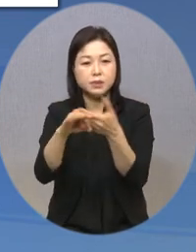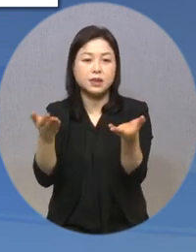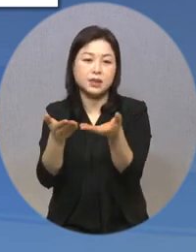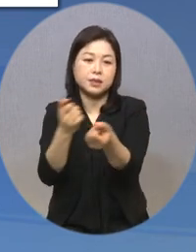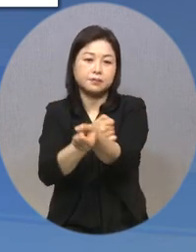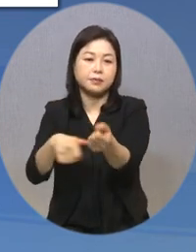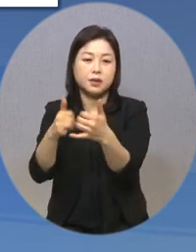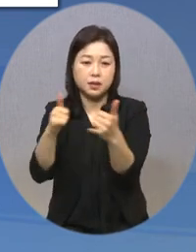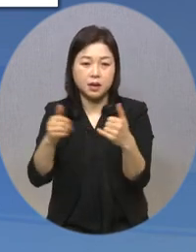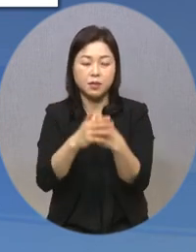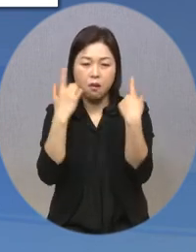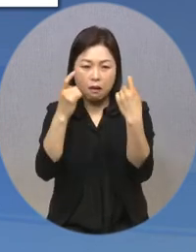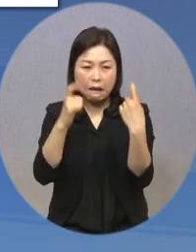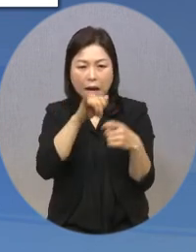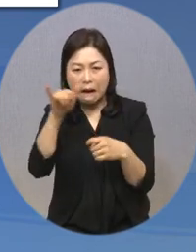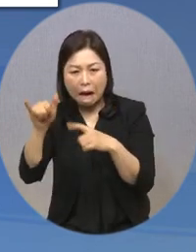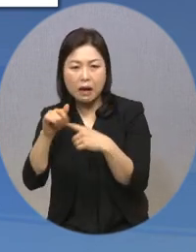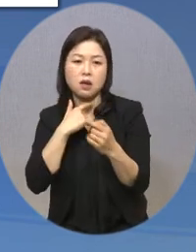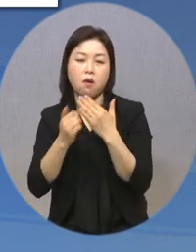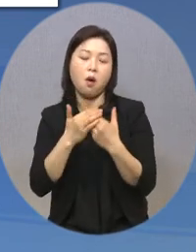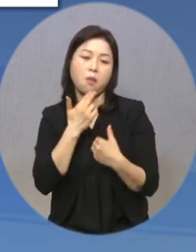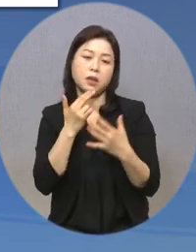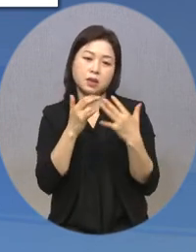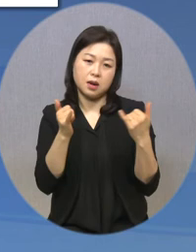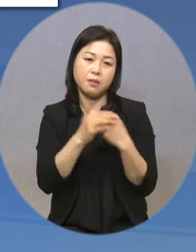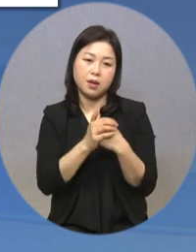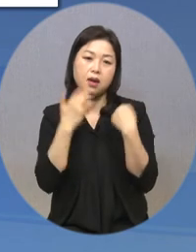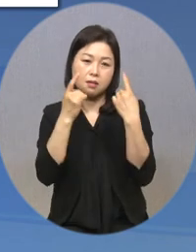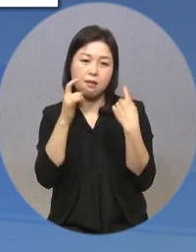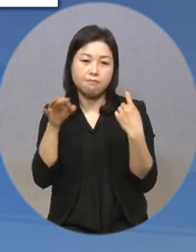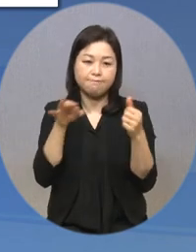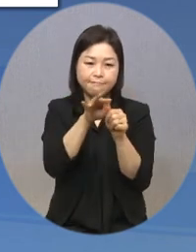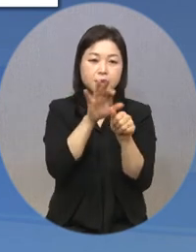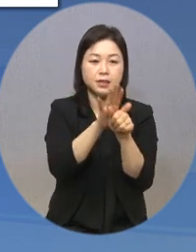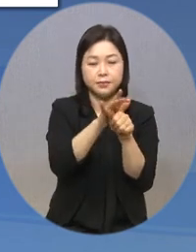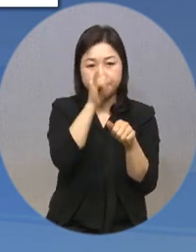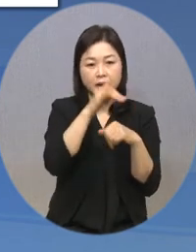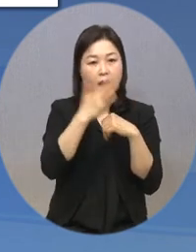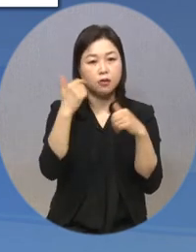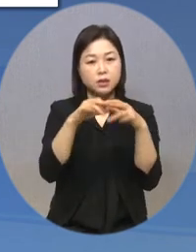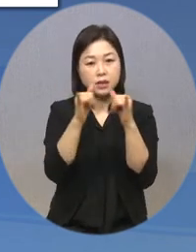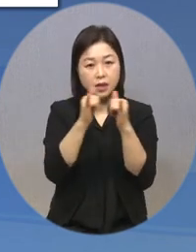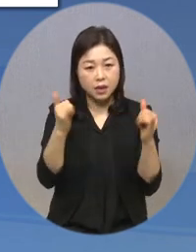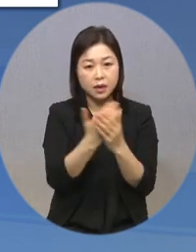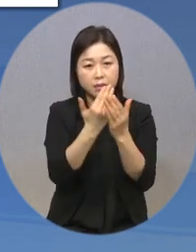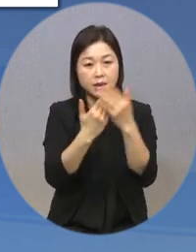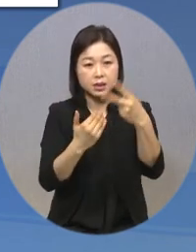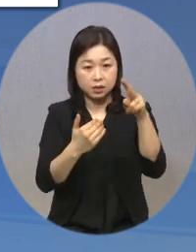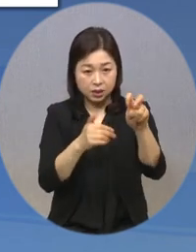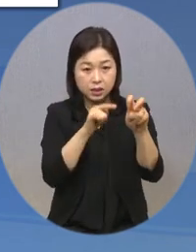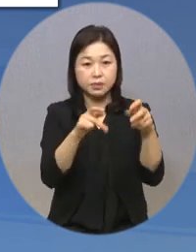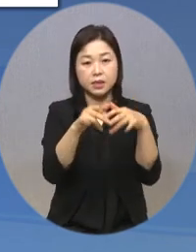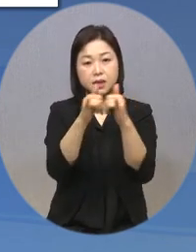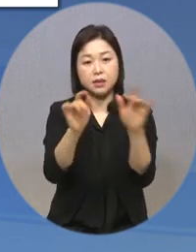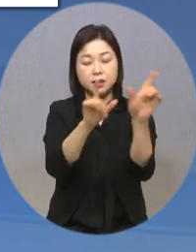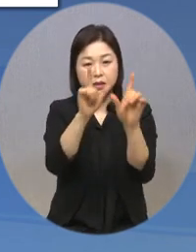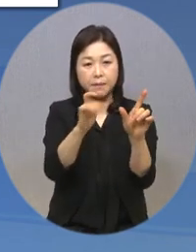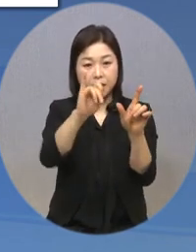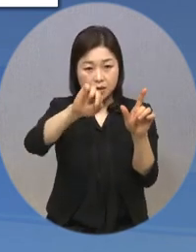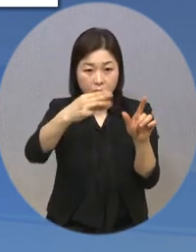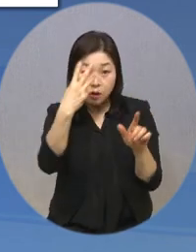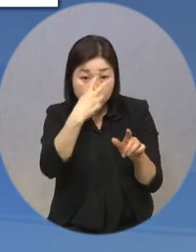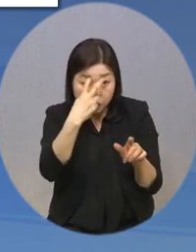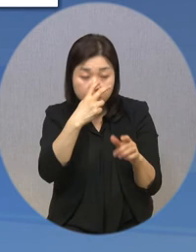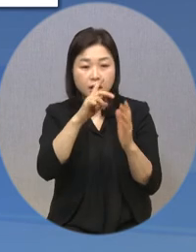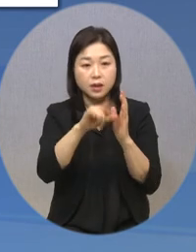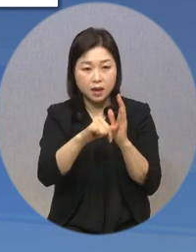관광 소외계층을 위해 여행 경비 지원에 나섭니다. 한국장애인개발원 2020년 장애인 3 패널 조사에